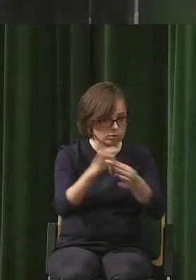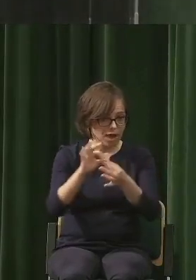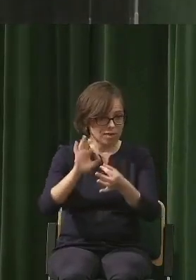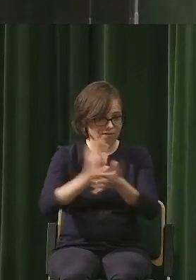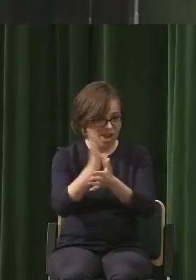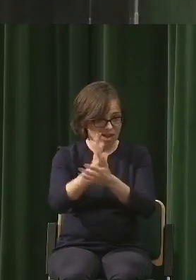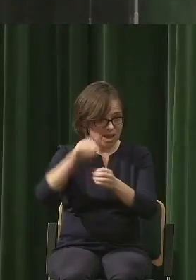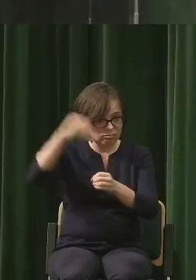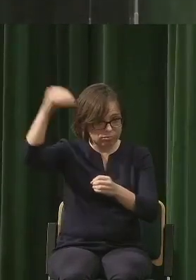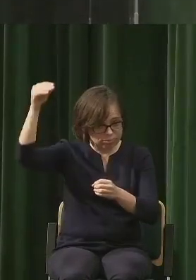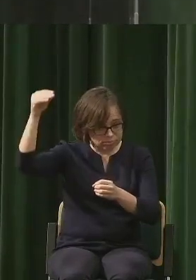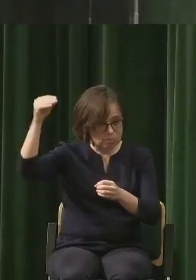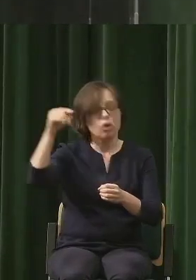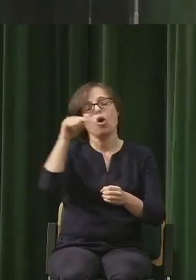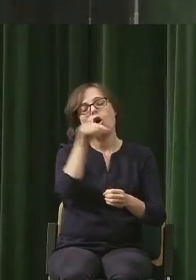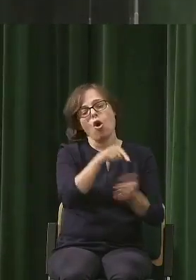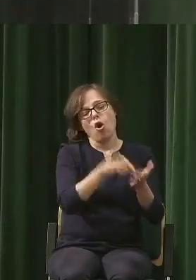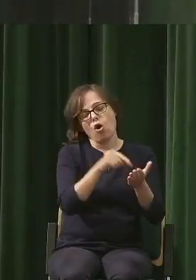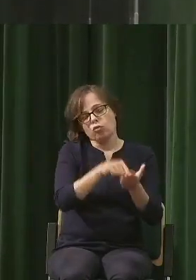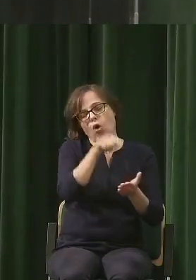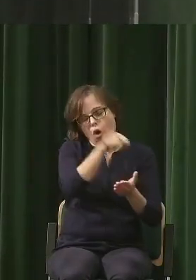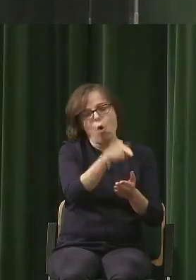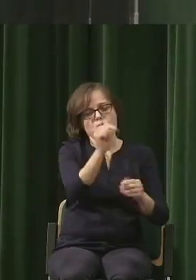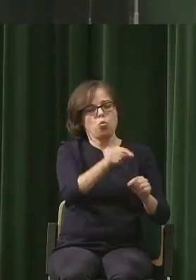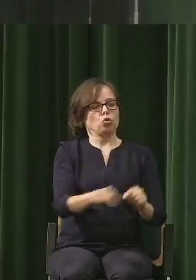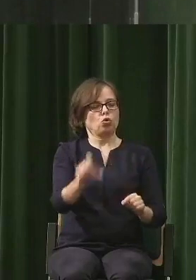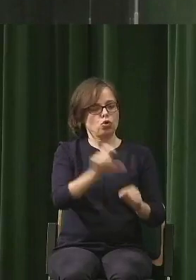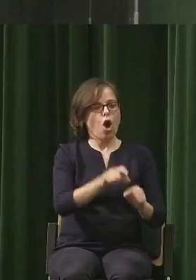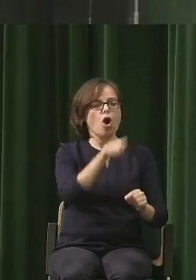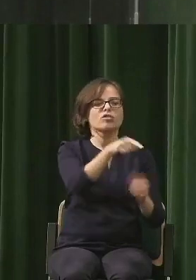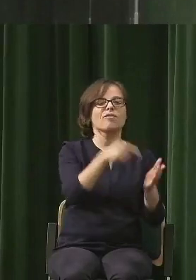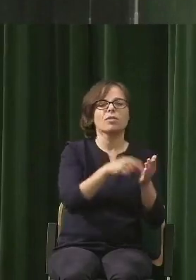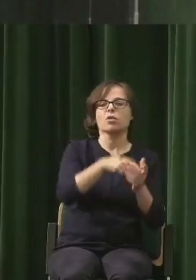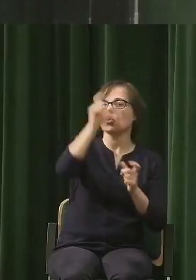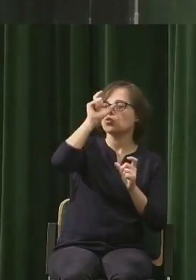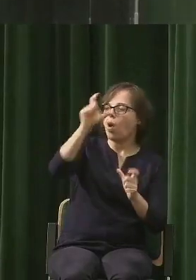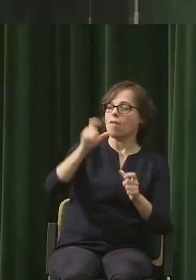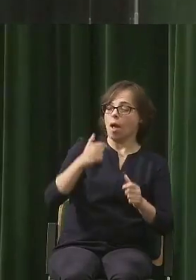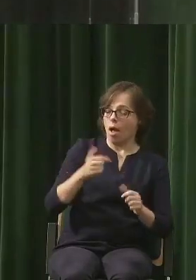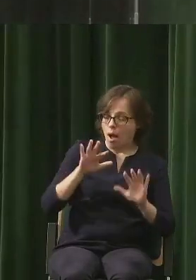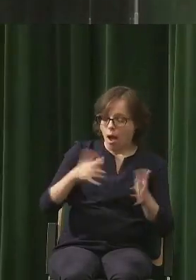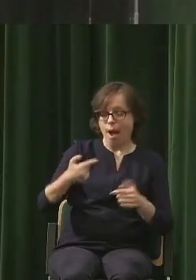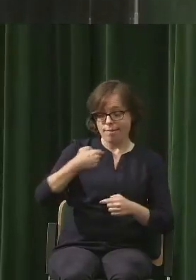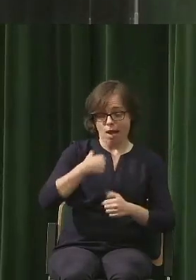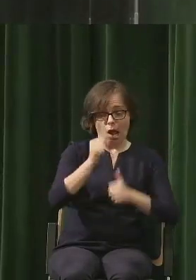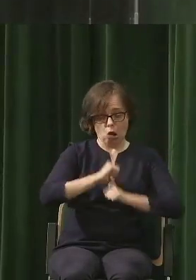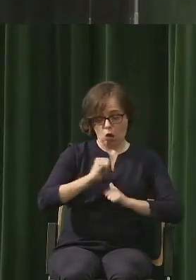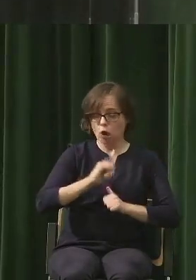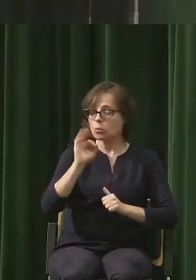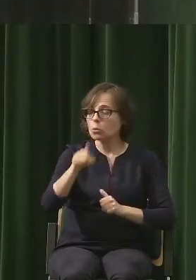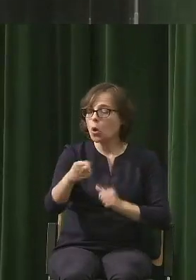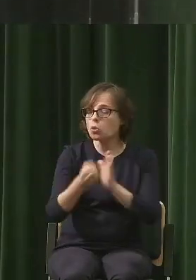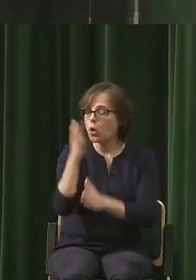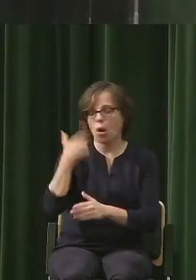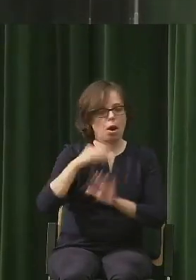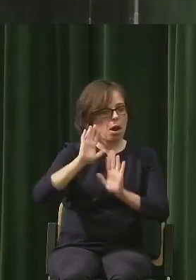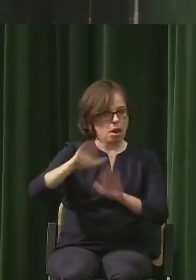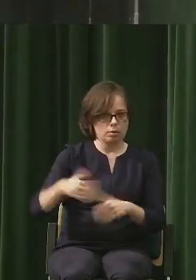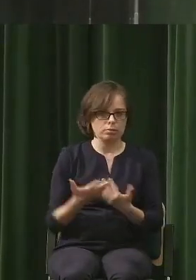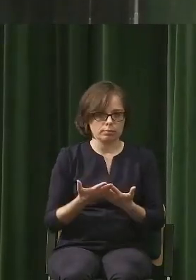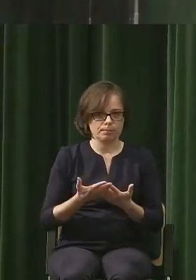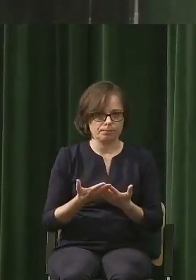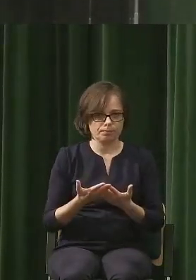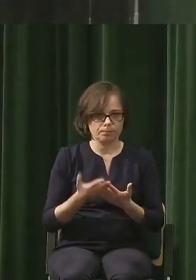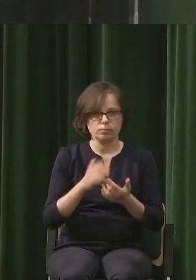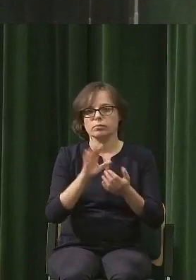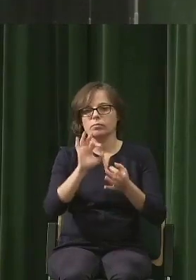człowiek, znowu działając w ramach swojego egoizmu, po prostu zrezygnował w takim razie z części tych rzeczy. Samochody zrobić na przykład